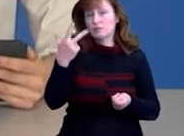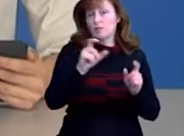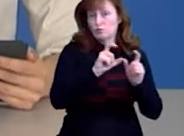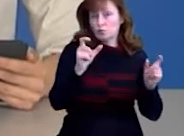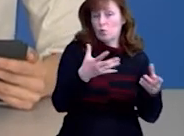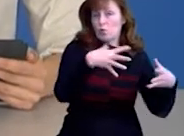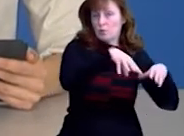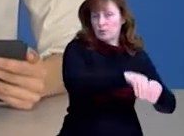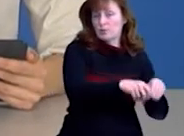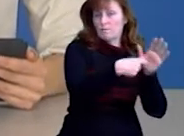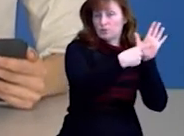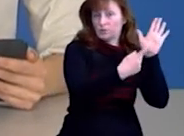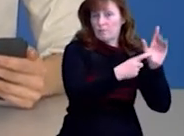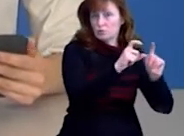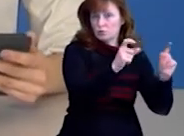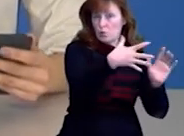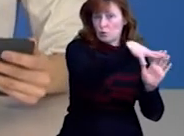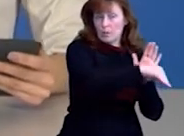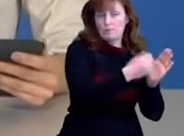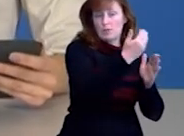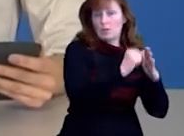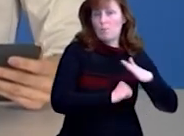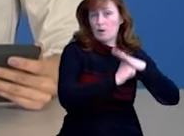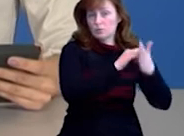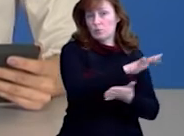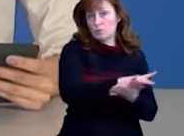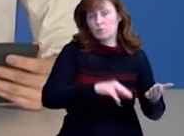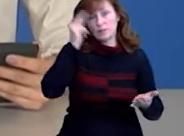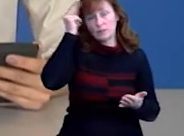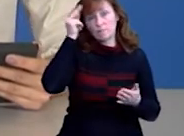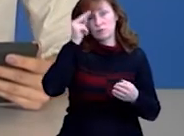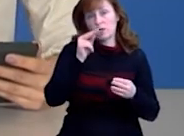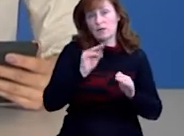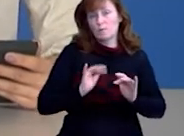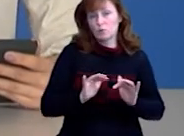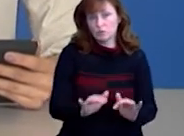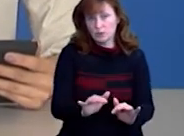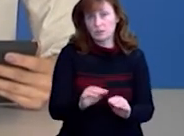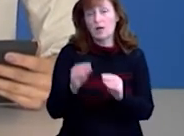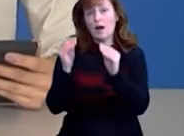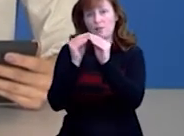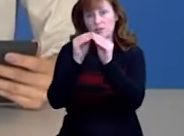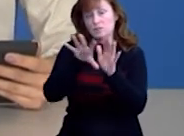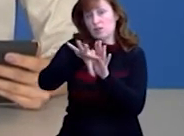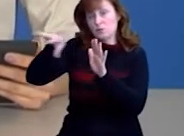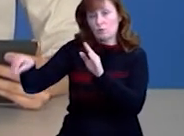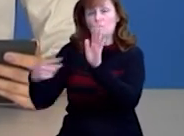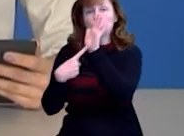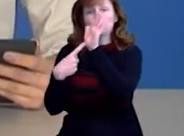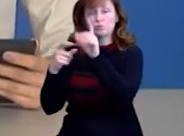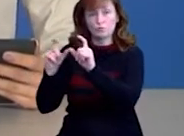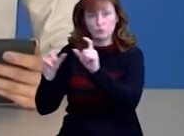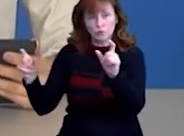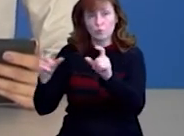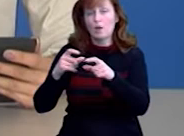школу об'єднають з 16-ю, і на її базі продовжується навчальний процес, а 10-ю з 6-ю. Педагогів через реорганізацію не